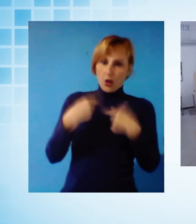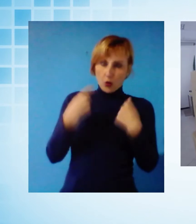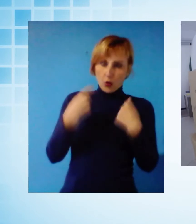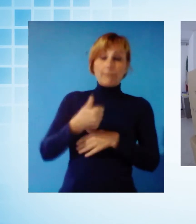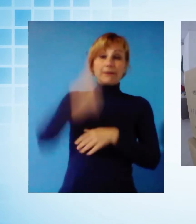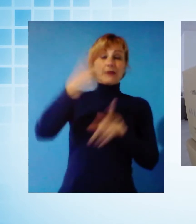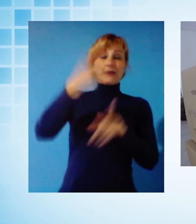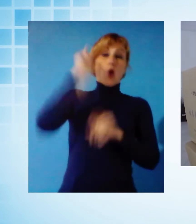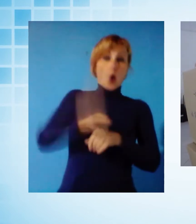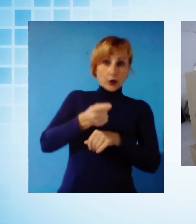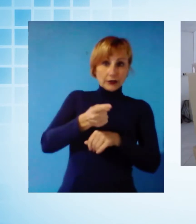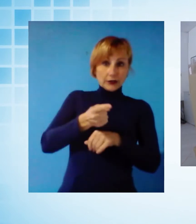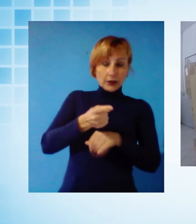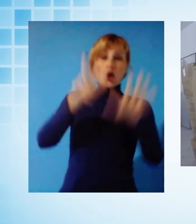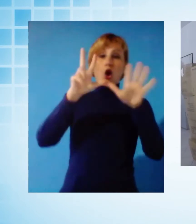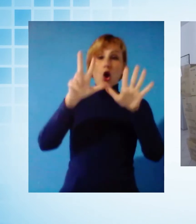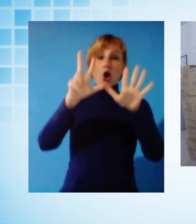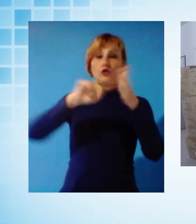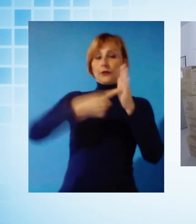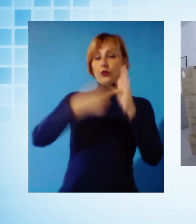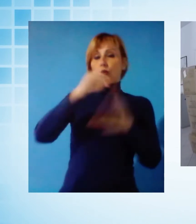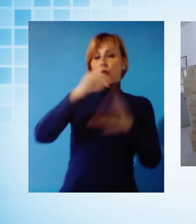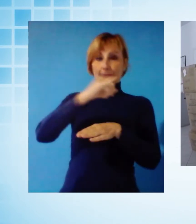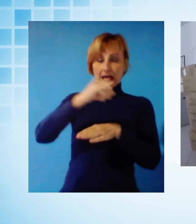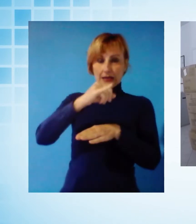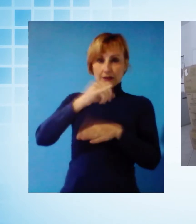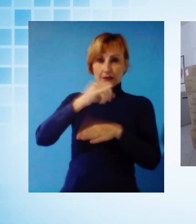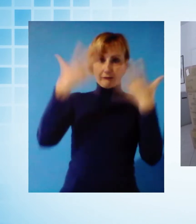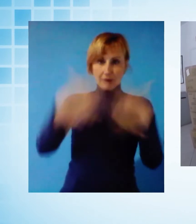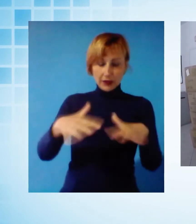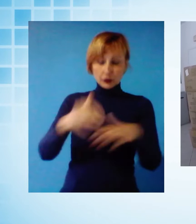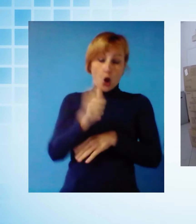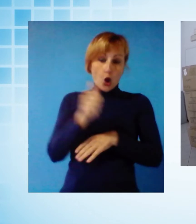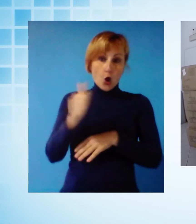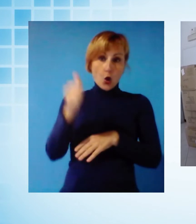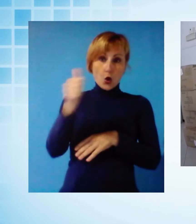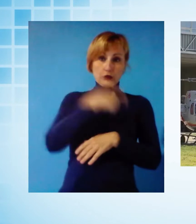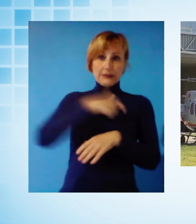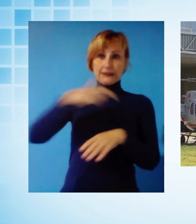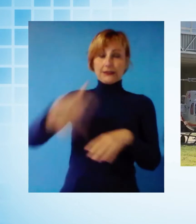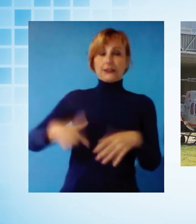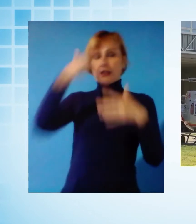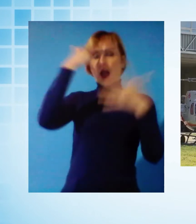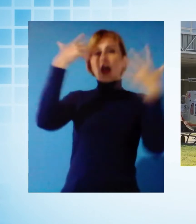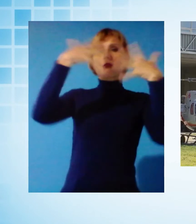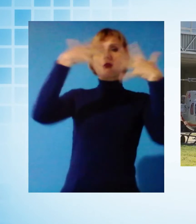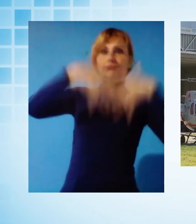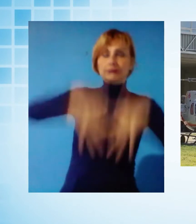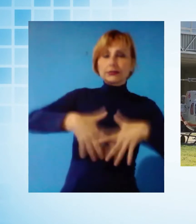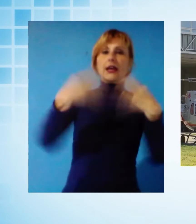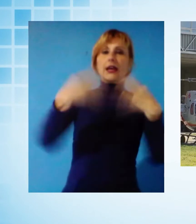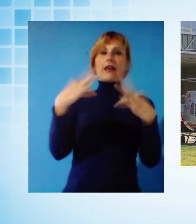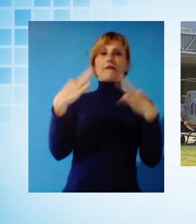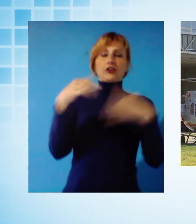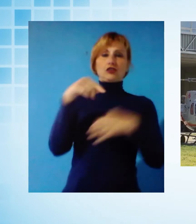ordine di 8 milioni e mezzo di mascherine. Ogni comune, ogni sindaco sta organizzando la distribuzione in maniera efficiente, i